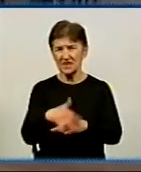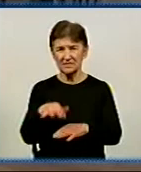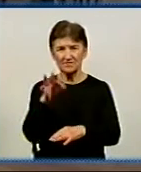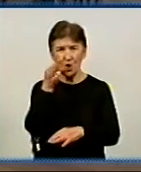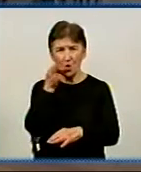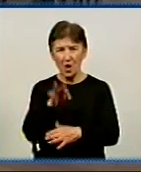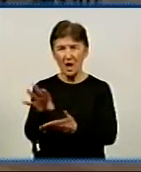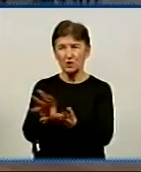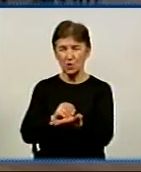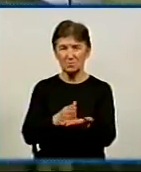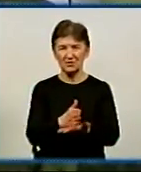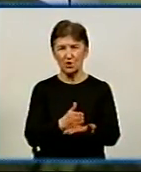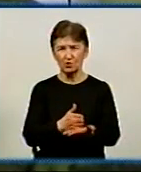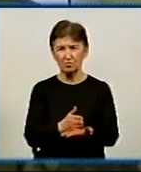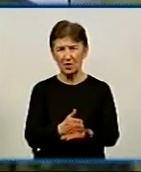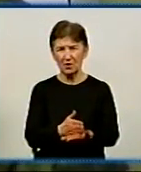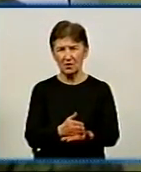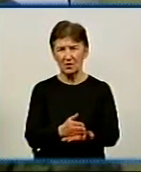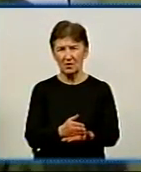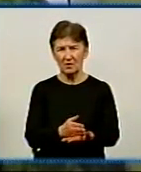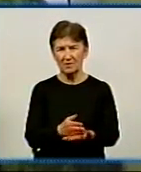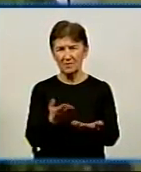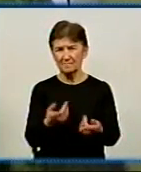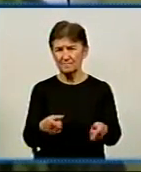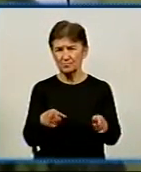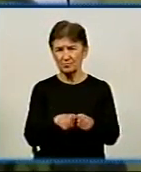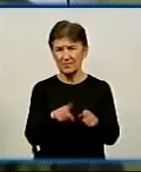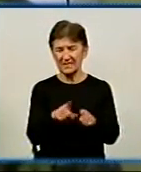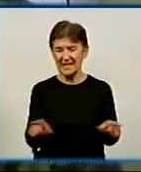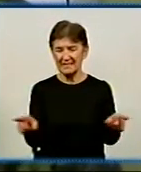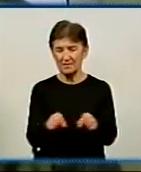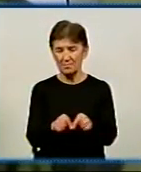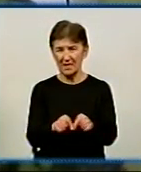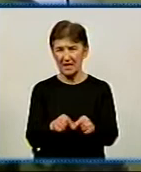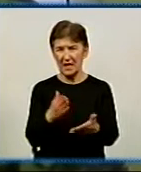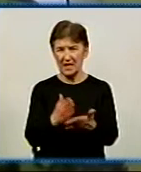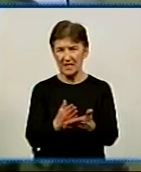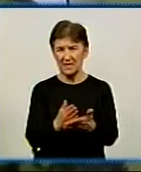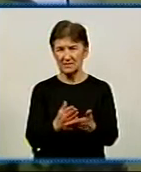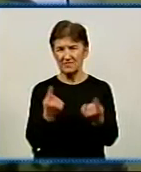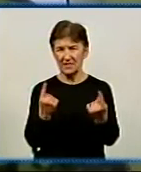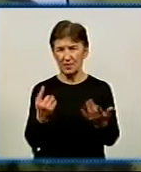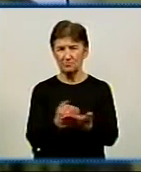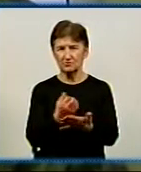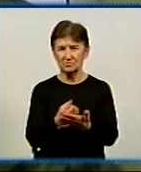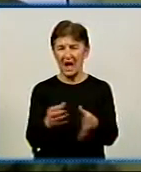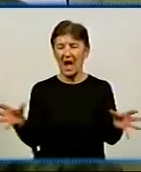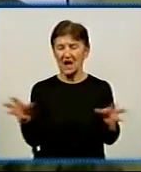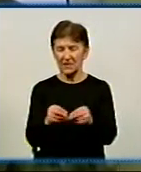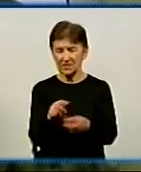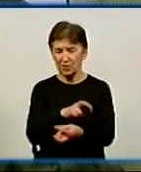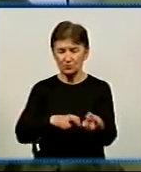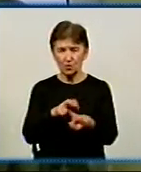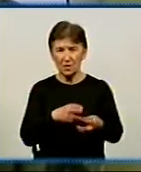капеланської служби. Проведення такого спільного курсу вже є значним досягненням. Ми разом шукаємо шляхи, яким